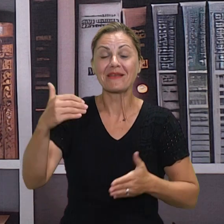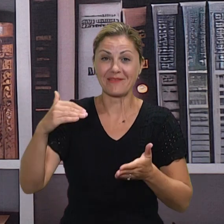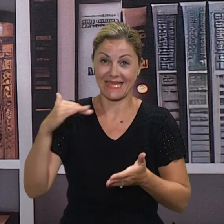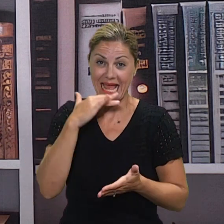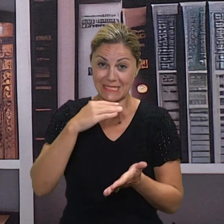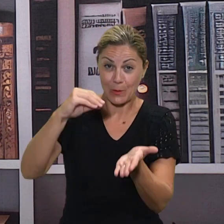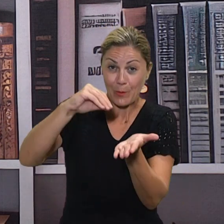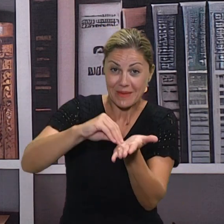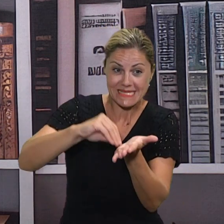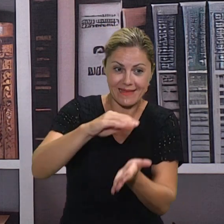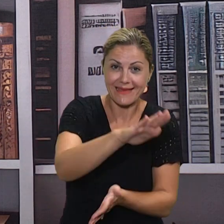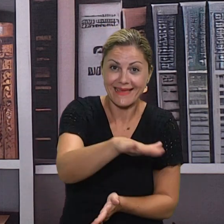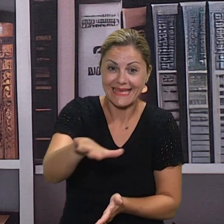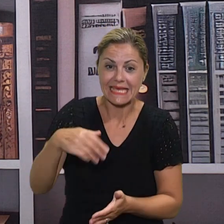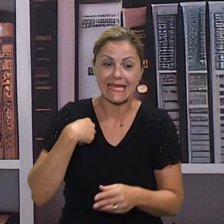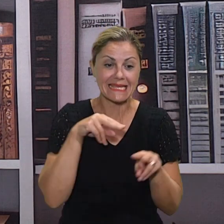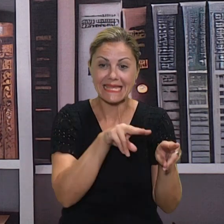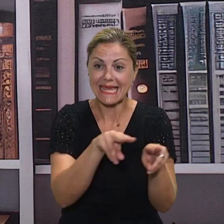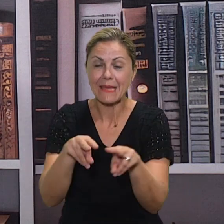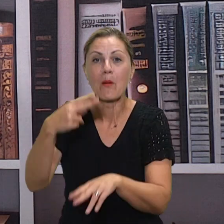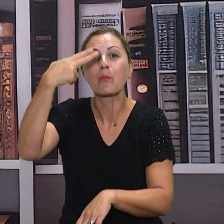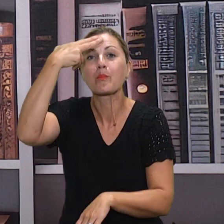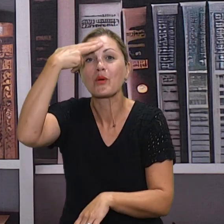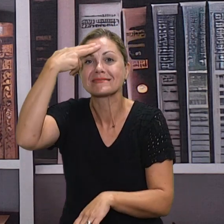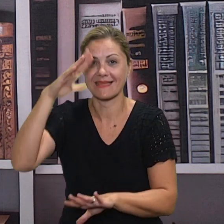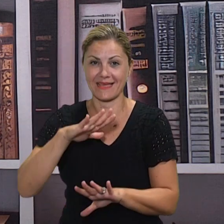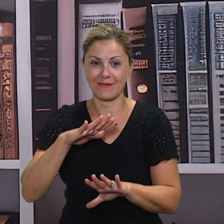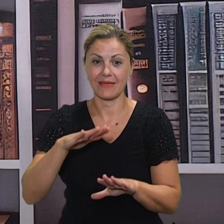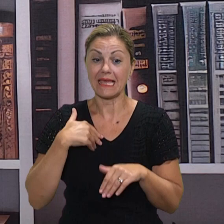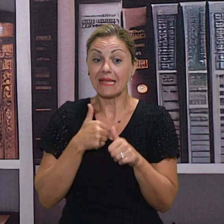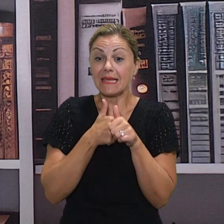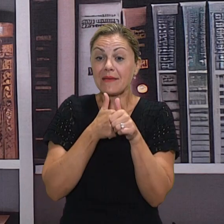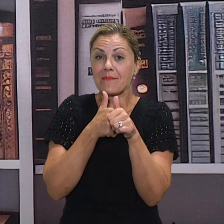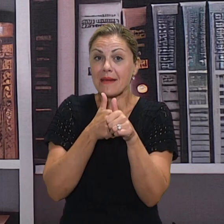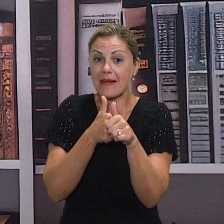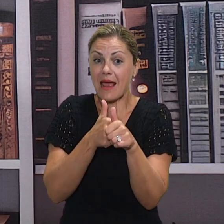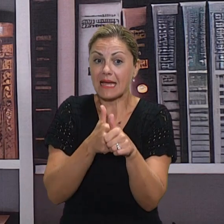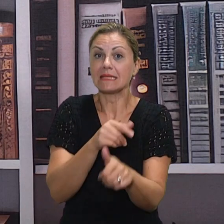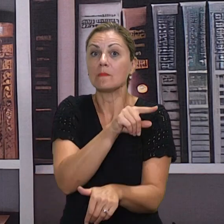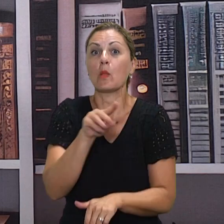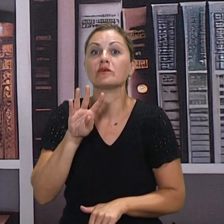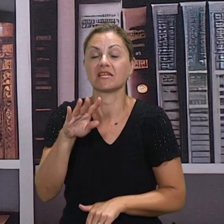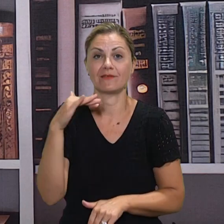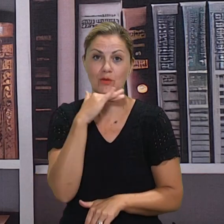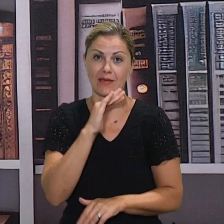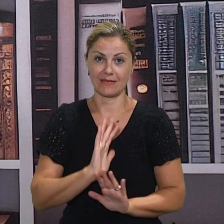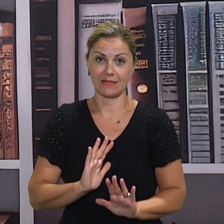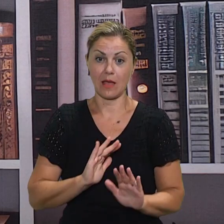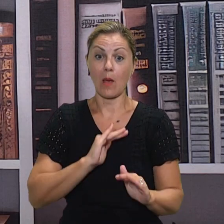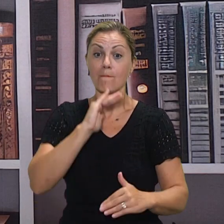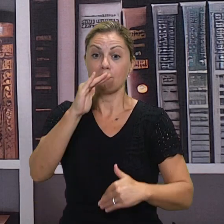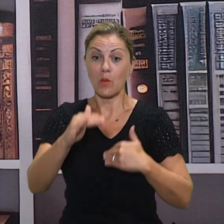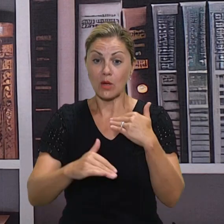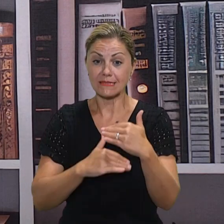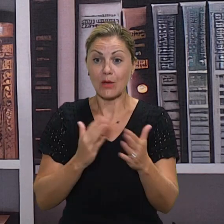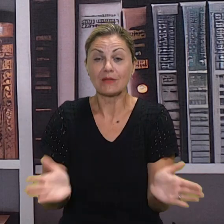što mi ih dobivamo od prvog razreda i kad dođu u peti razred zapravo možemo mi prenijeti učiteljima koji ih tada dočekuju što